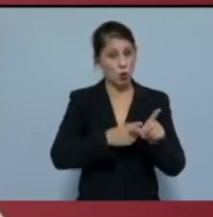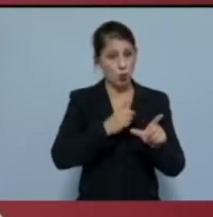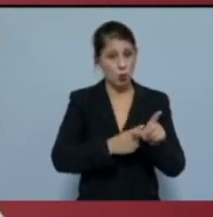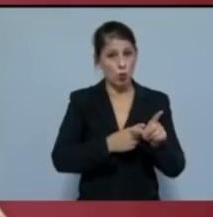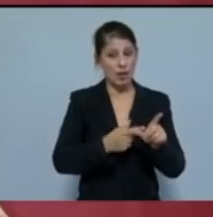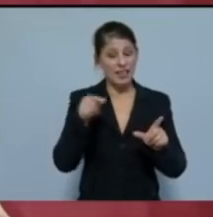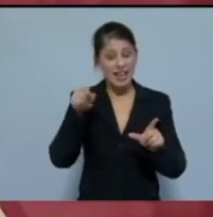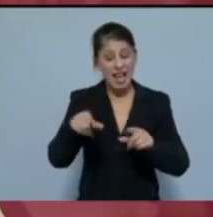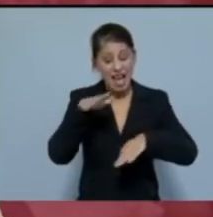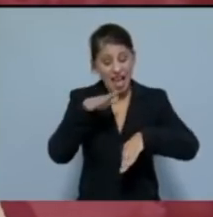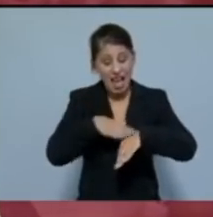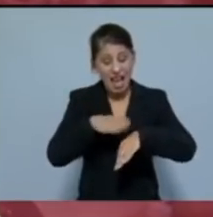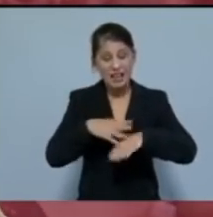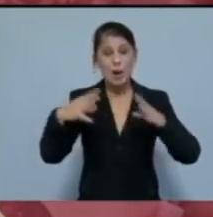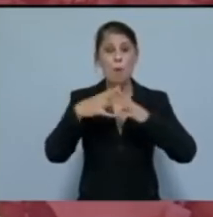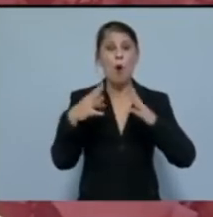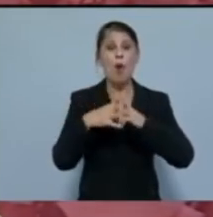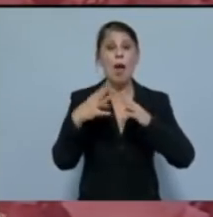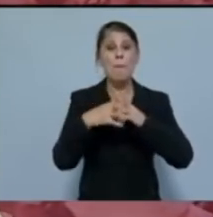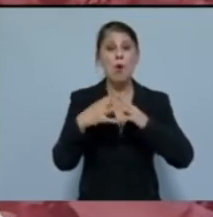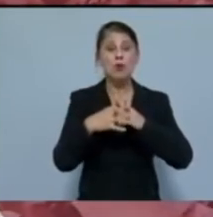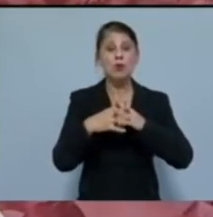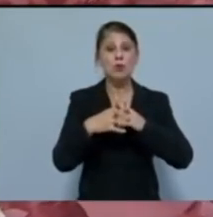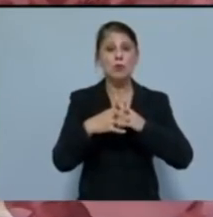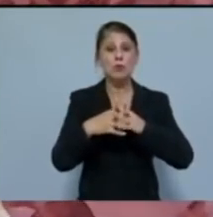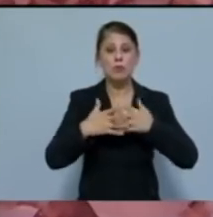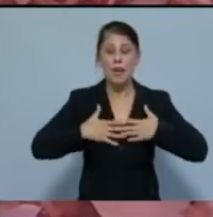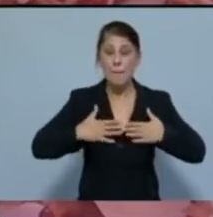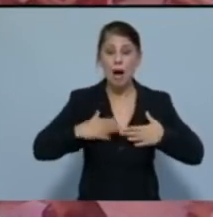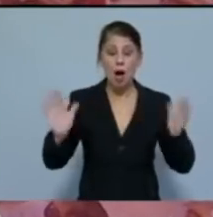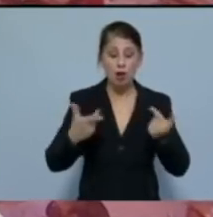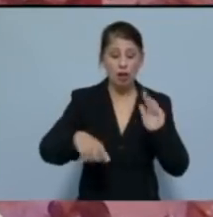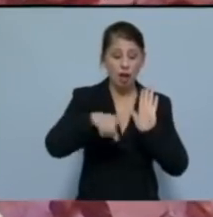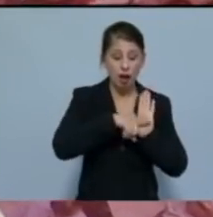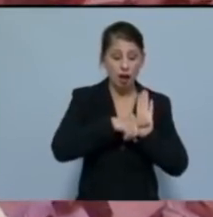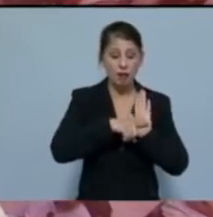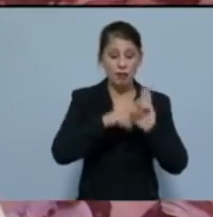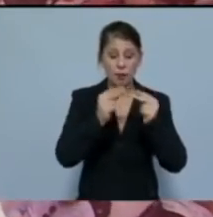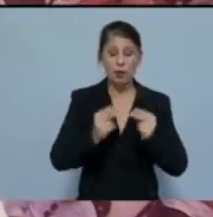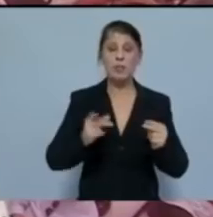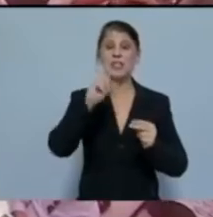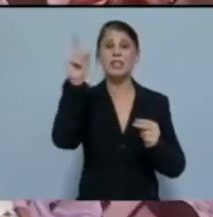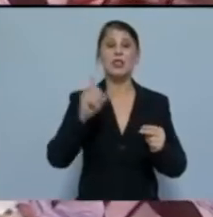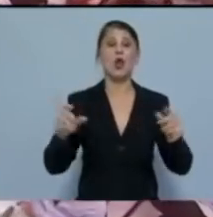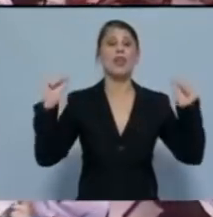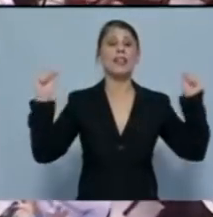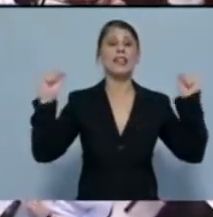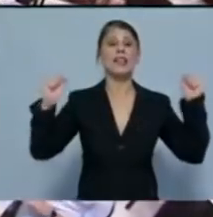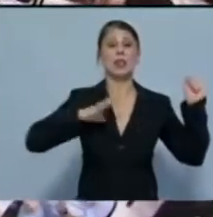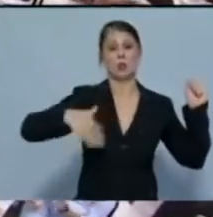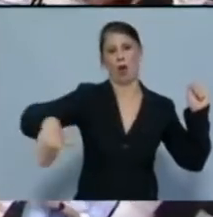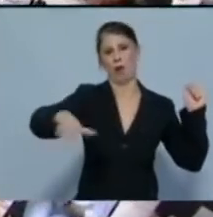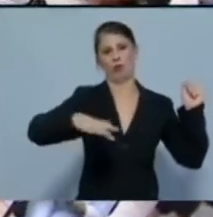αιτία πολέμου οτιδήποτε έχει αρνητικές επιπτώσεις στη ζωή και την υγεία του λαού.